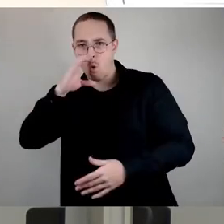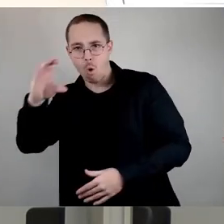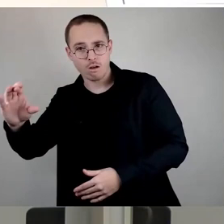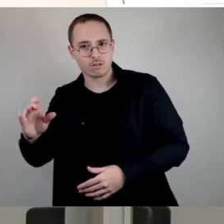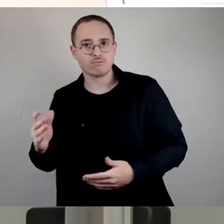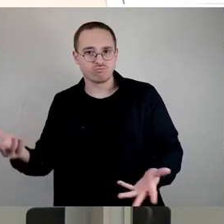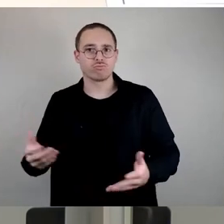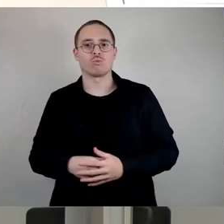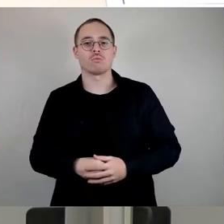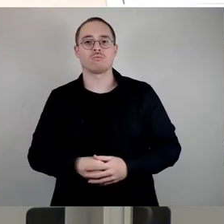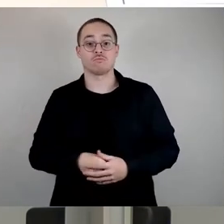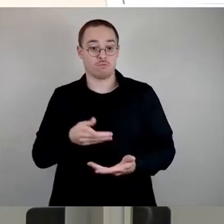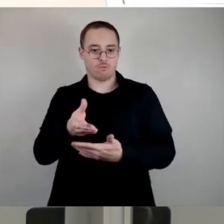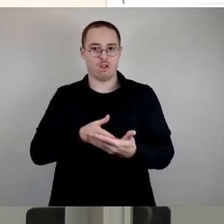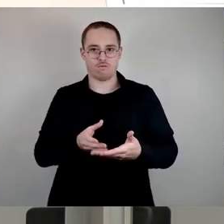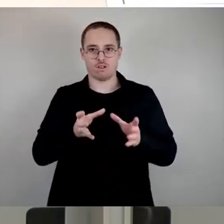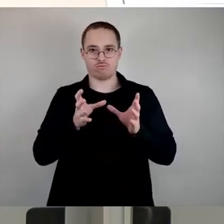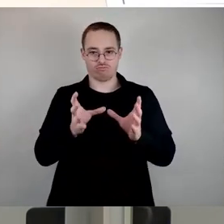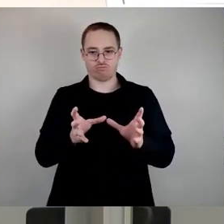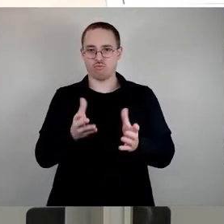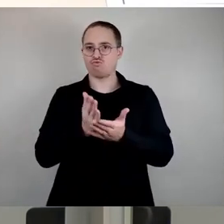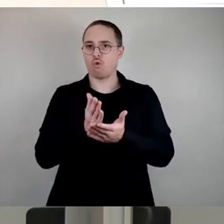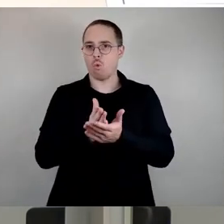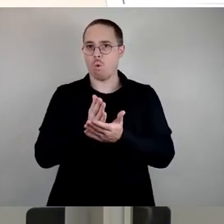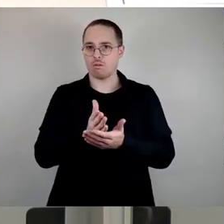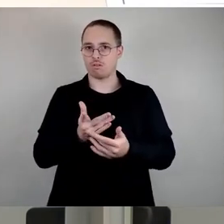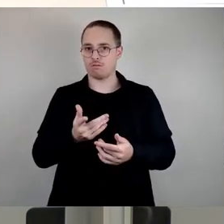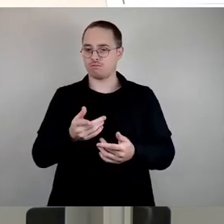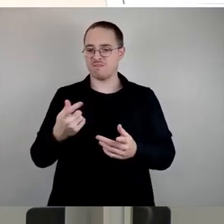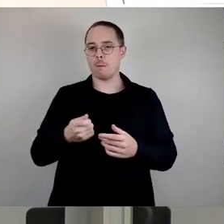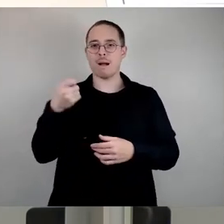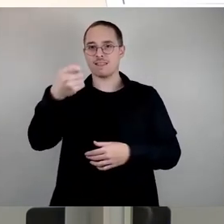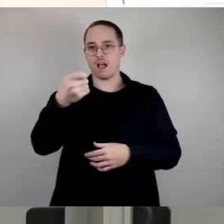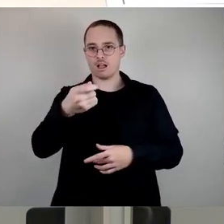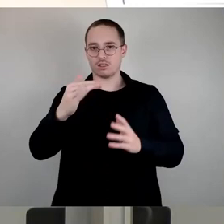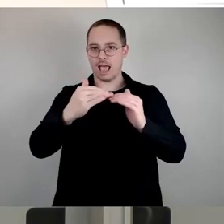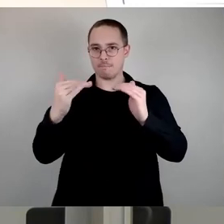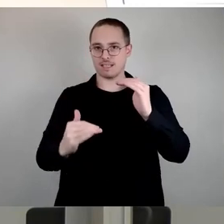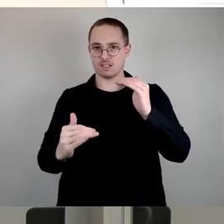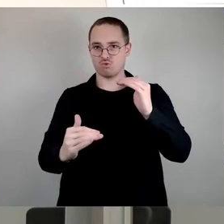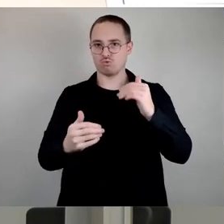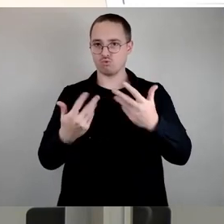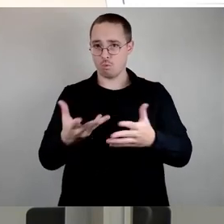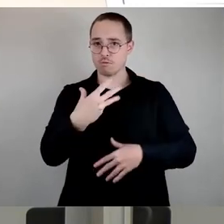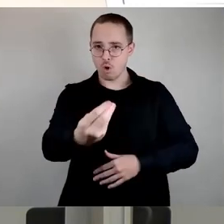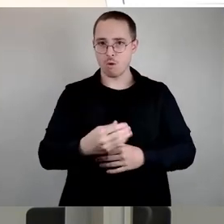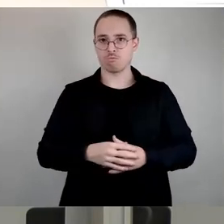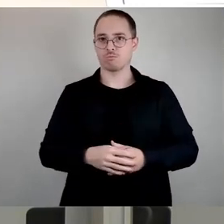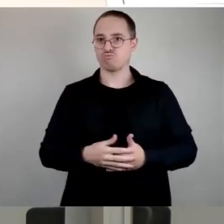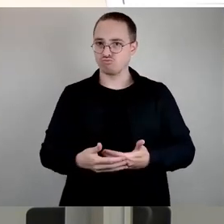bekommt sowieso schon diese Beitragsermäßigung über die entsprechenden Stellen. Und die anderen,